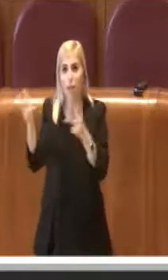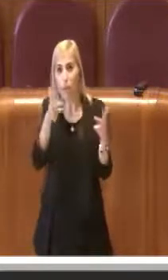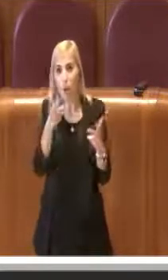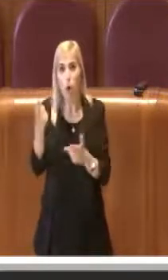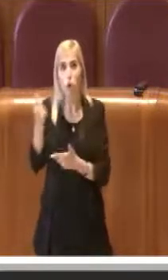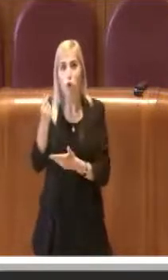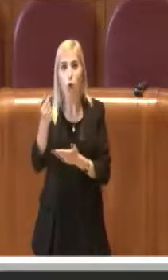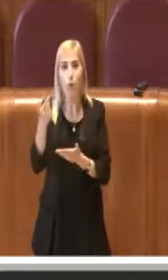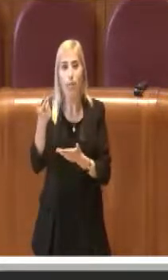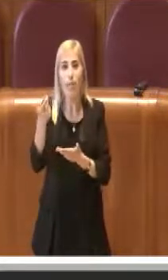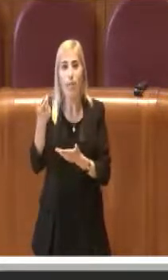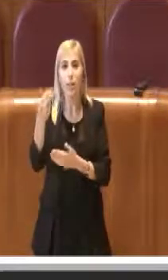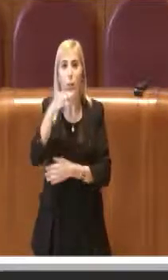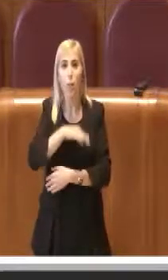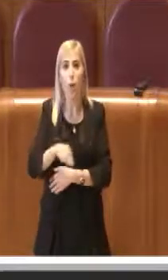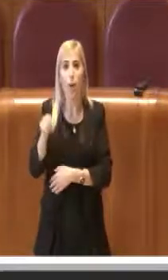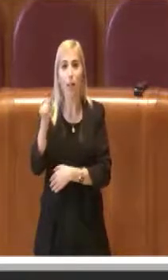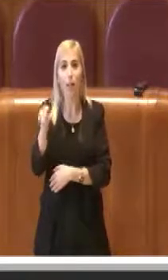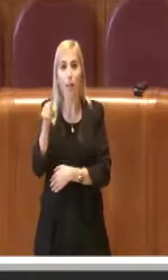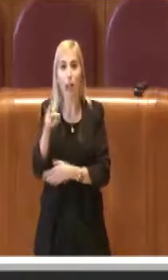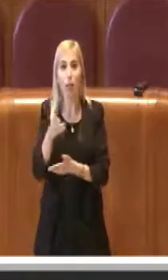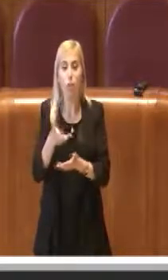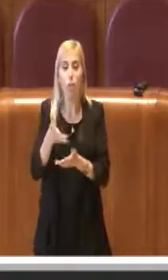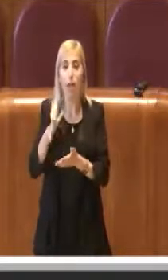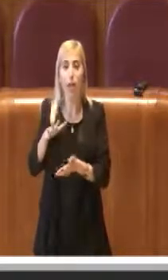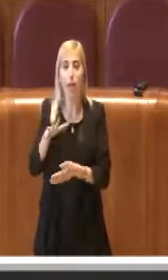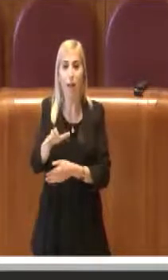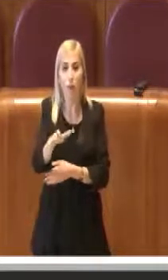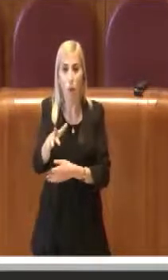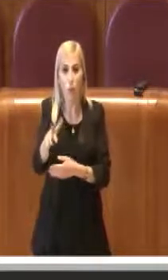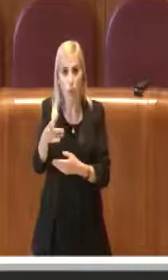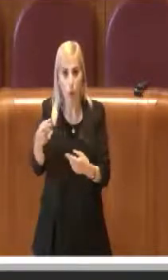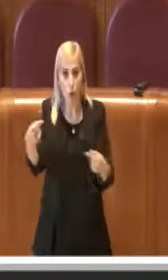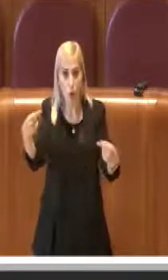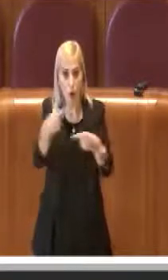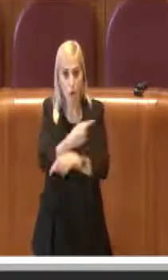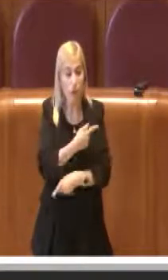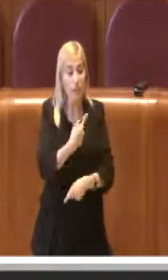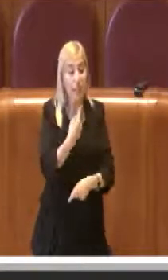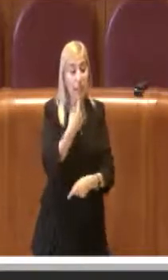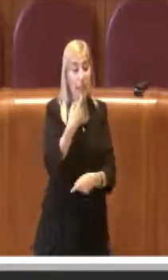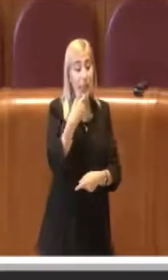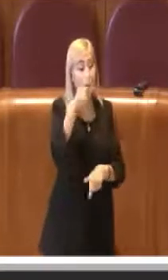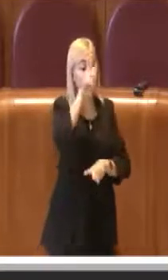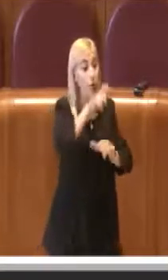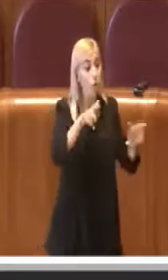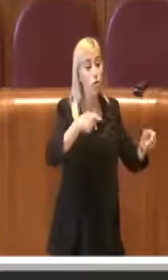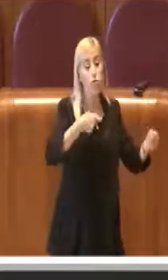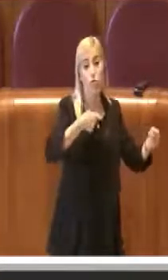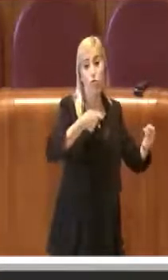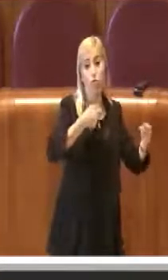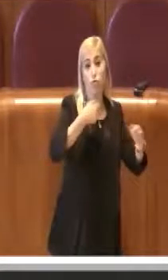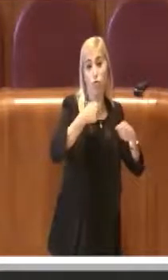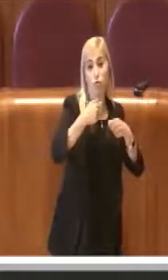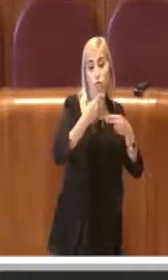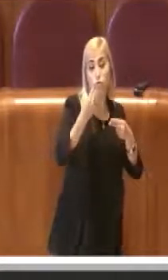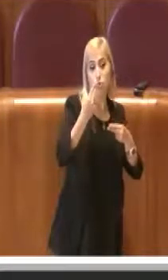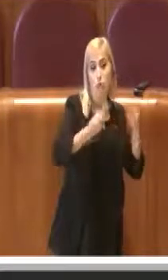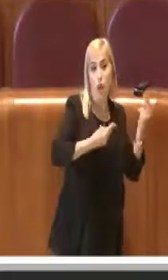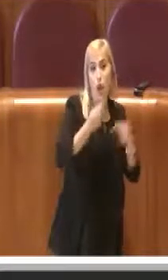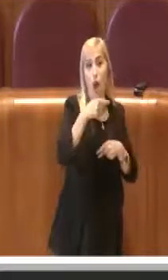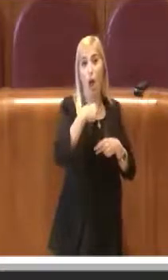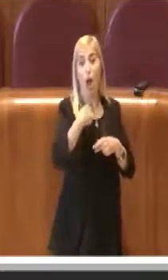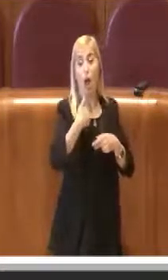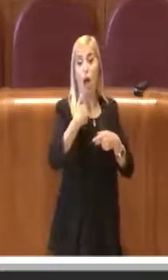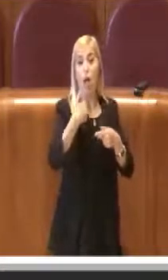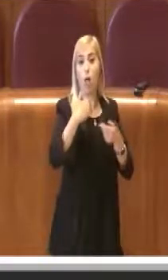riusciti comunque a recuperare mentre i gestori di palestre, di piscine, di impianti sportivi al